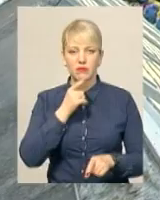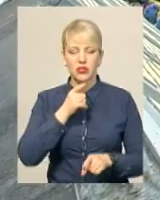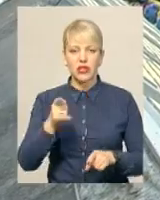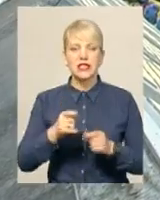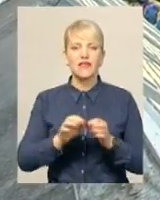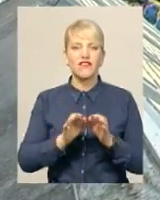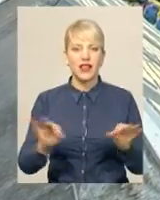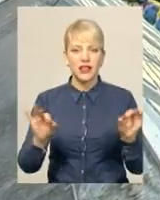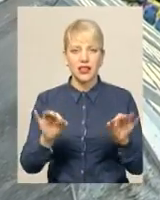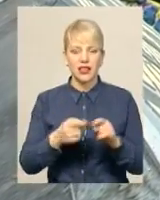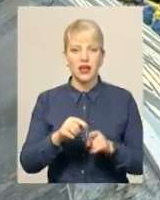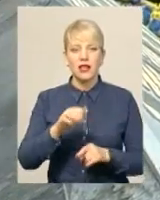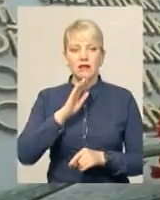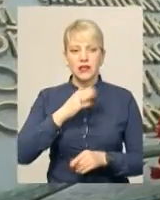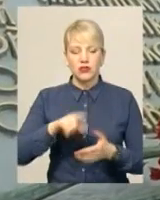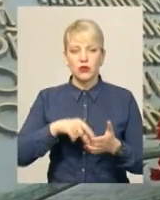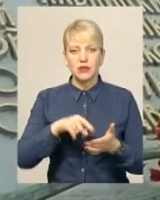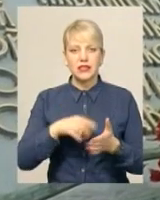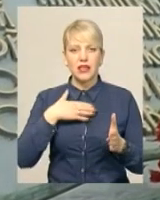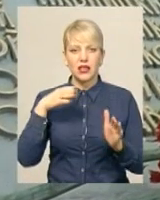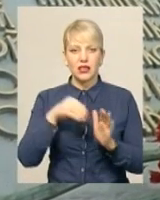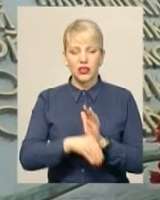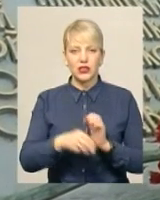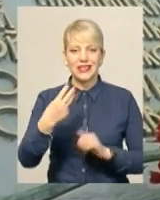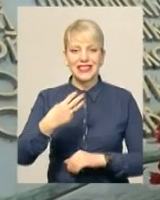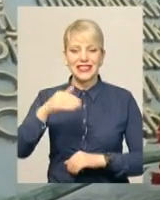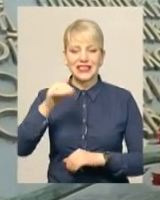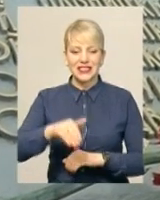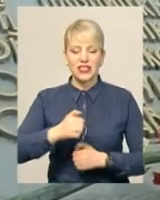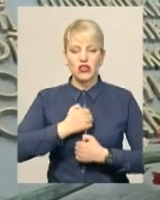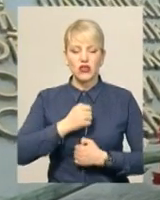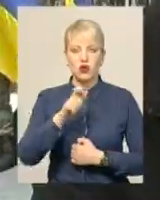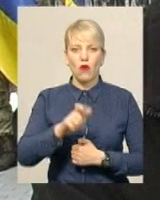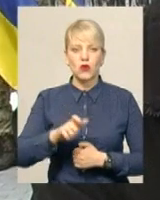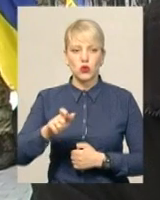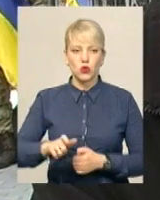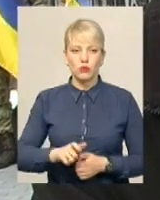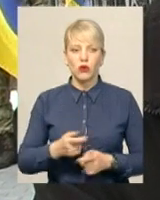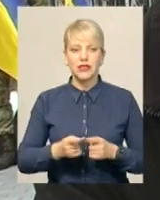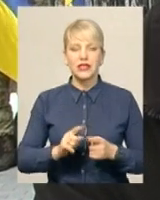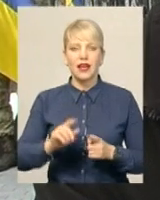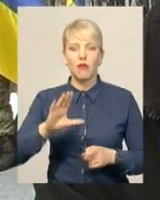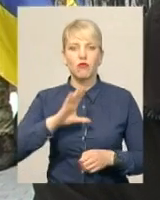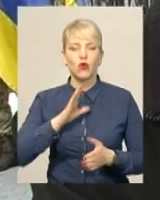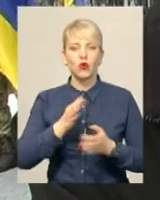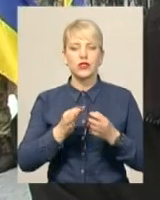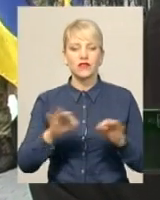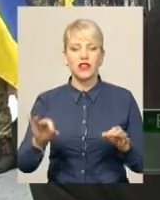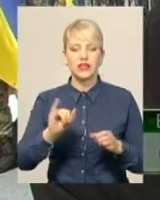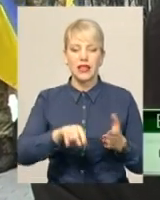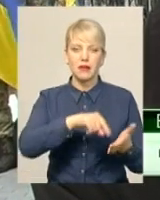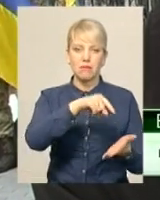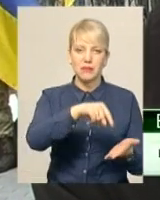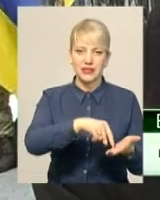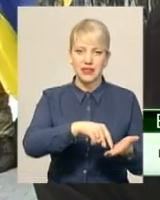обласної ради ветеранів Володимир Купратий, загинули близько 30 тисяч військовослужбовців. Це було звільнення і міста,